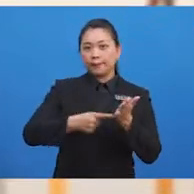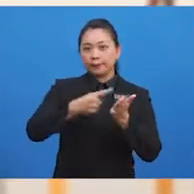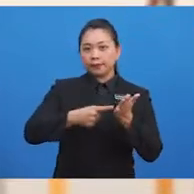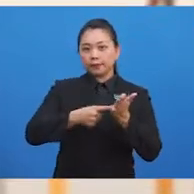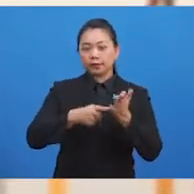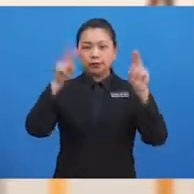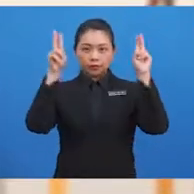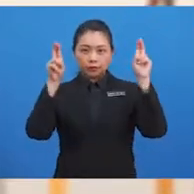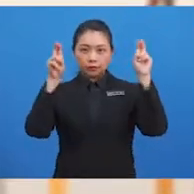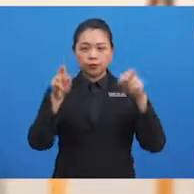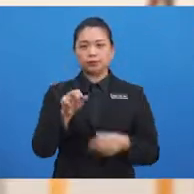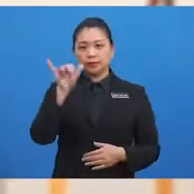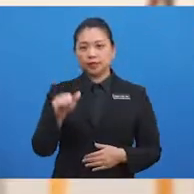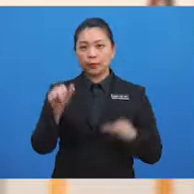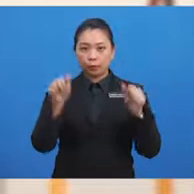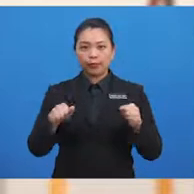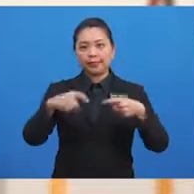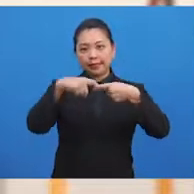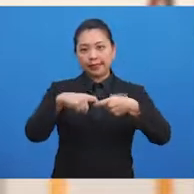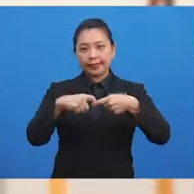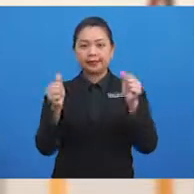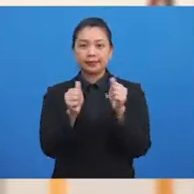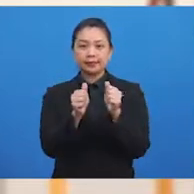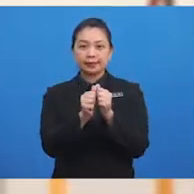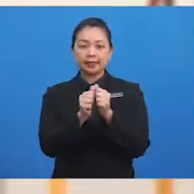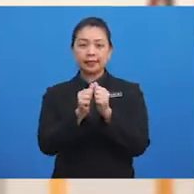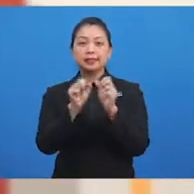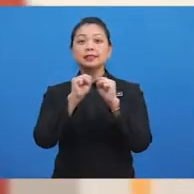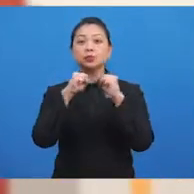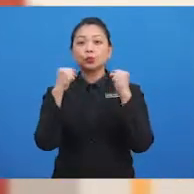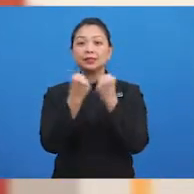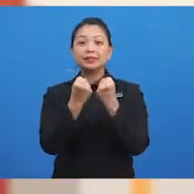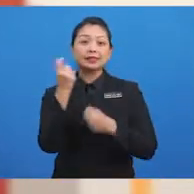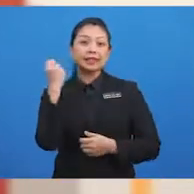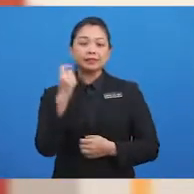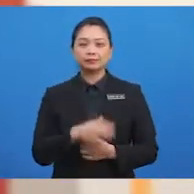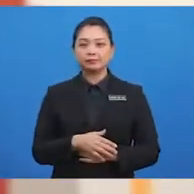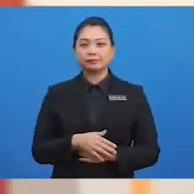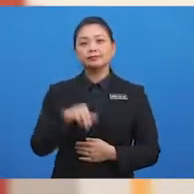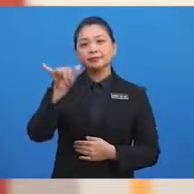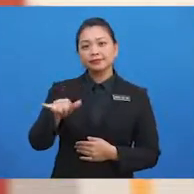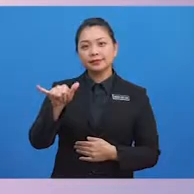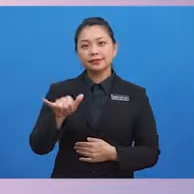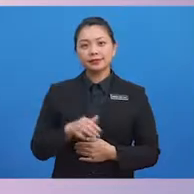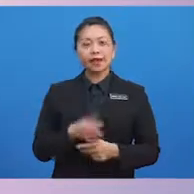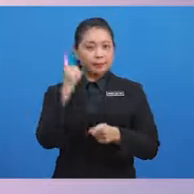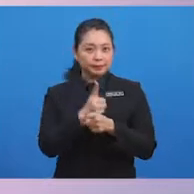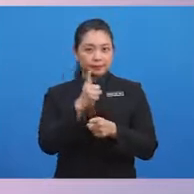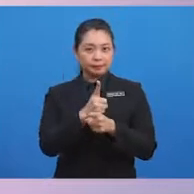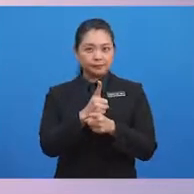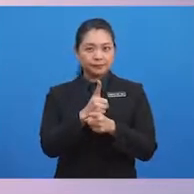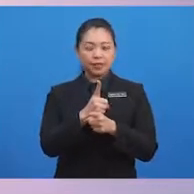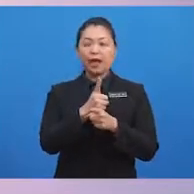tajuk yang boleh dikaitkan dengan situasi tadi? Ya, betul.